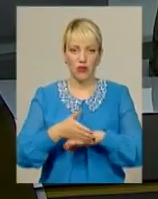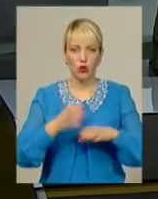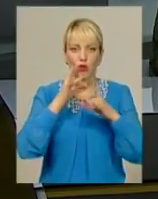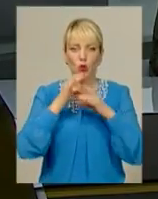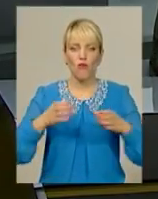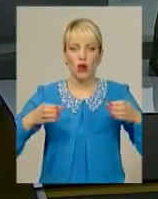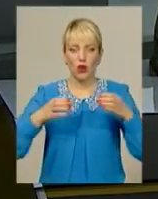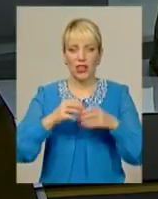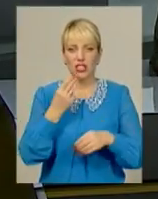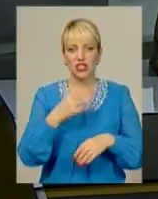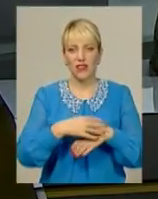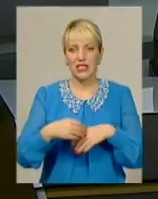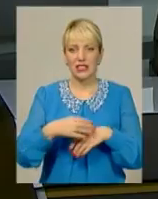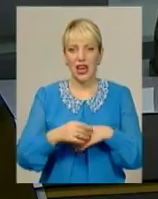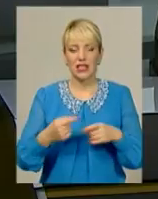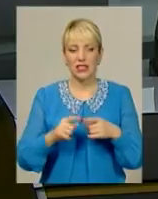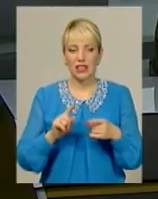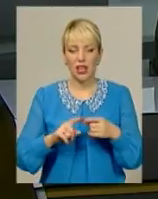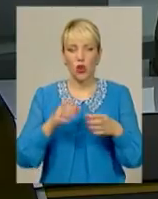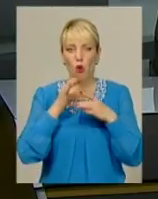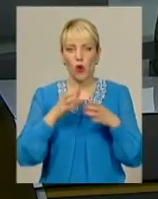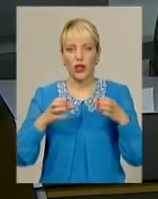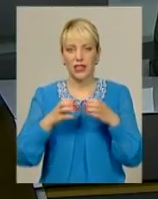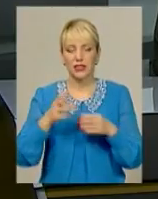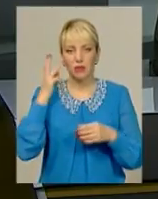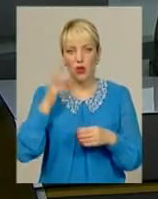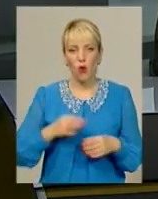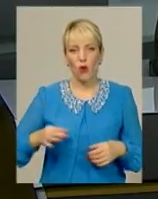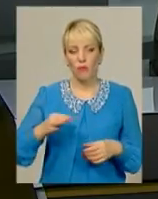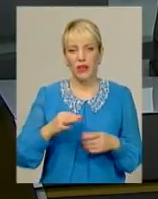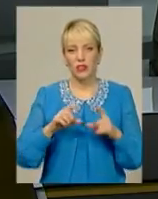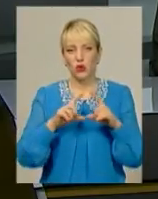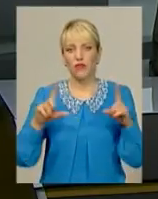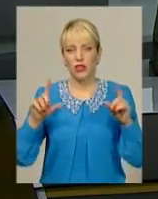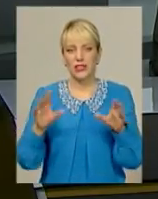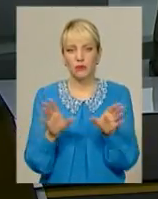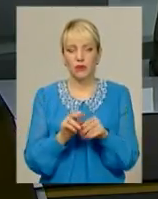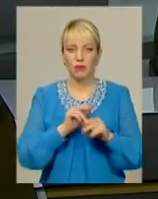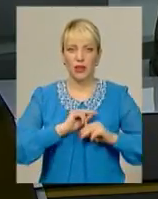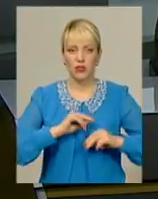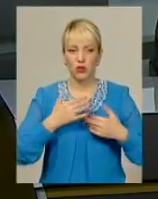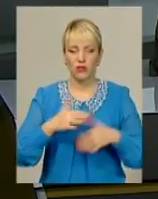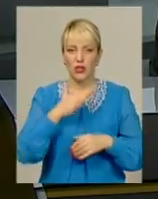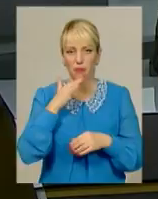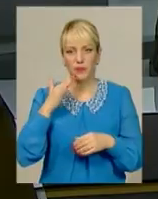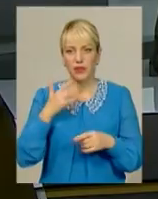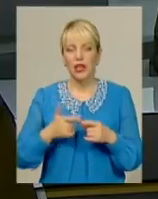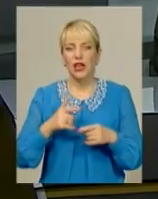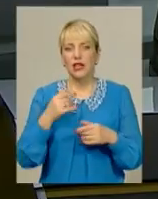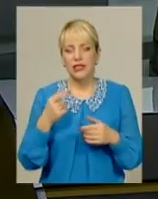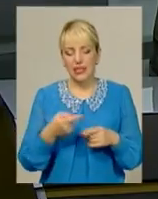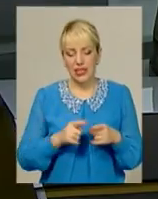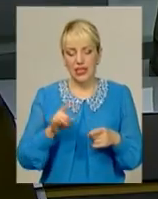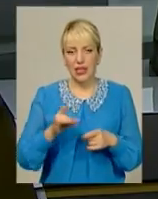Швейцарії. Академічний симфонічний оркестр Хмельницької обласної філармонії співпрацює з ними уже не вперше. Цього